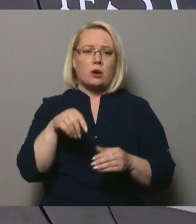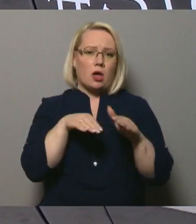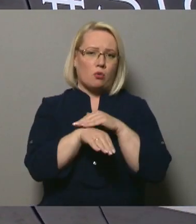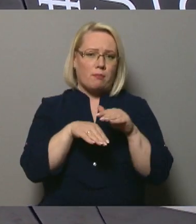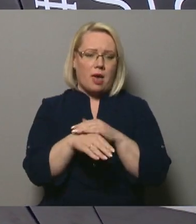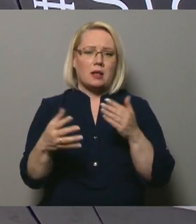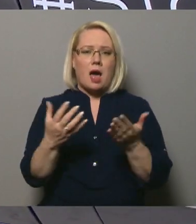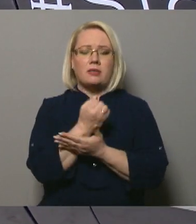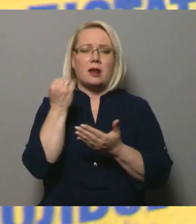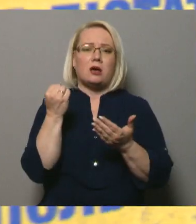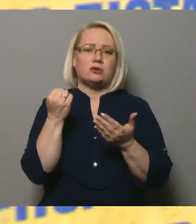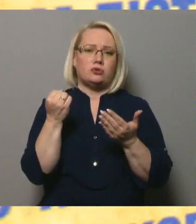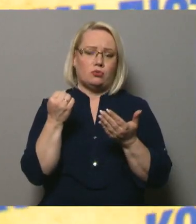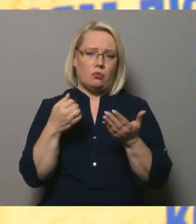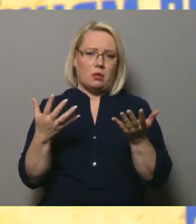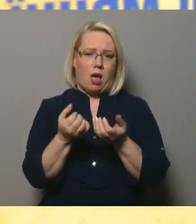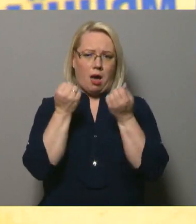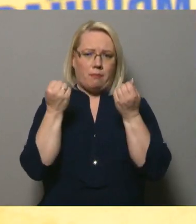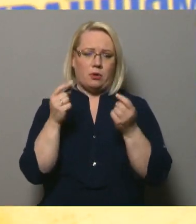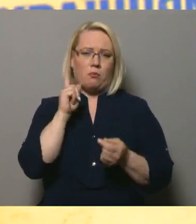pagaidu mājas Rūt Madarai Mārtiņš Avots 4. studiju. ...